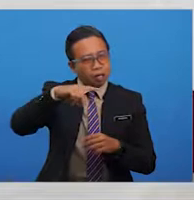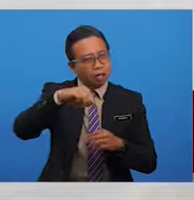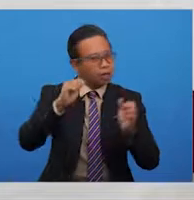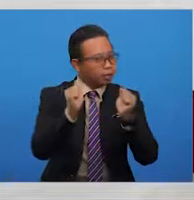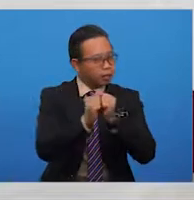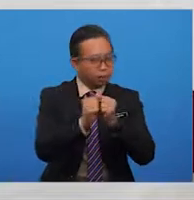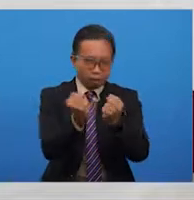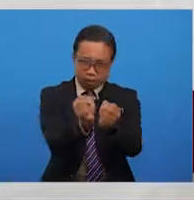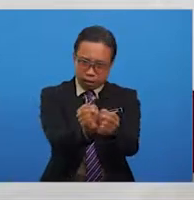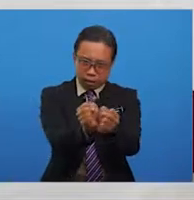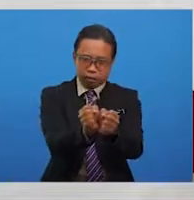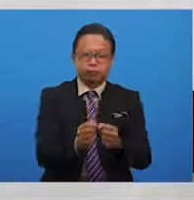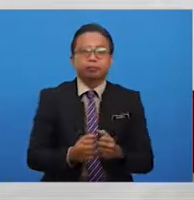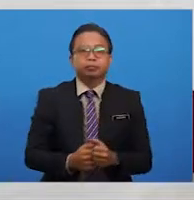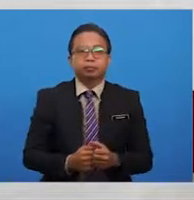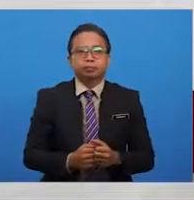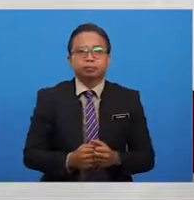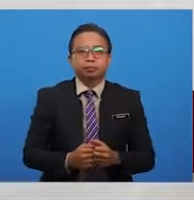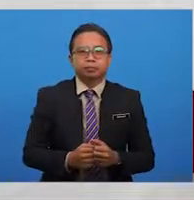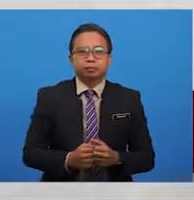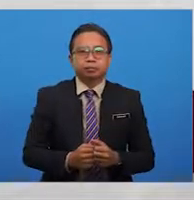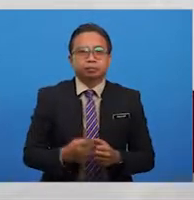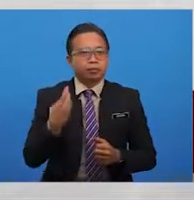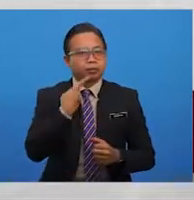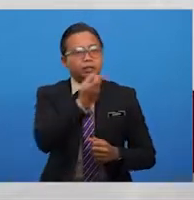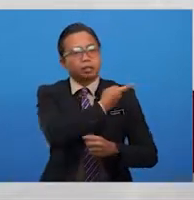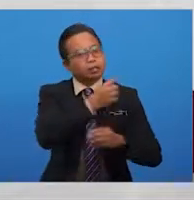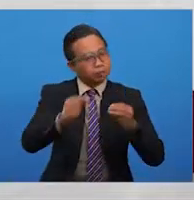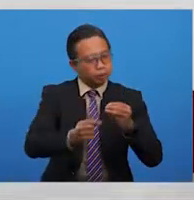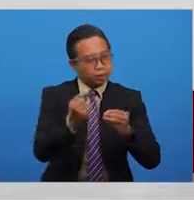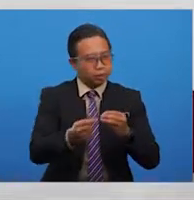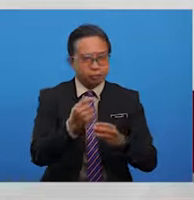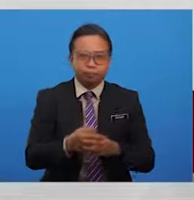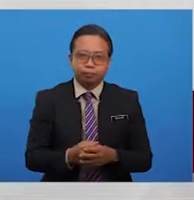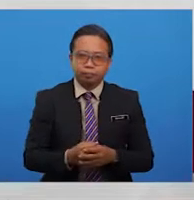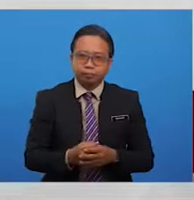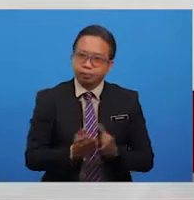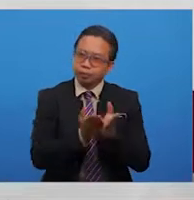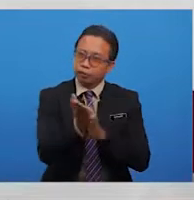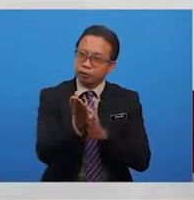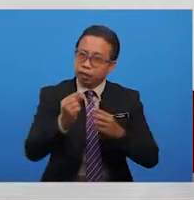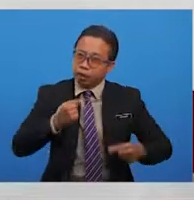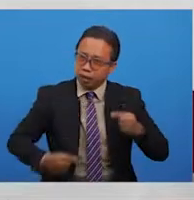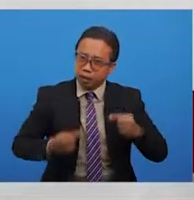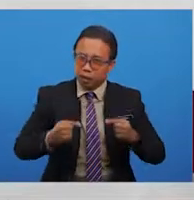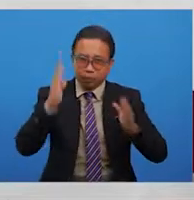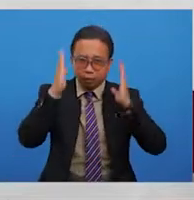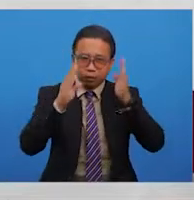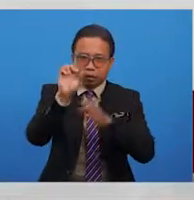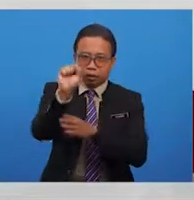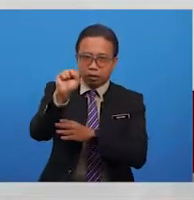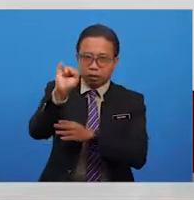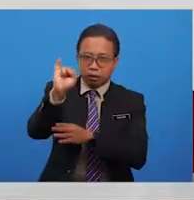tangan bergari teramat lara kita menjahit. Seterusnya gaya bahasa singkof